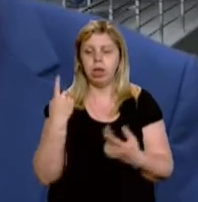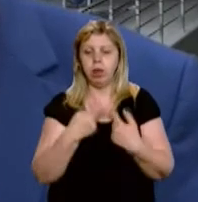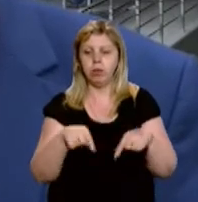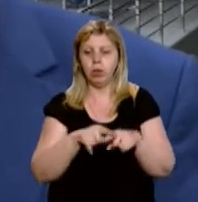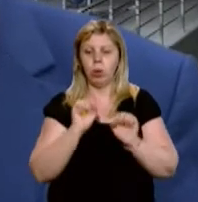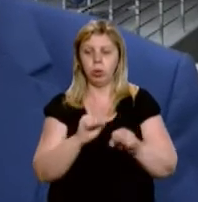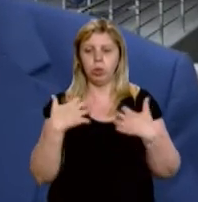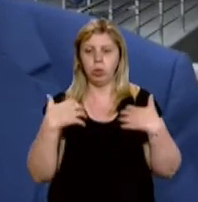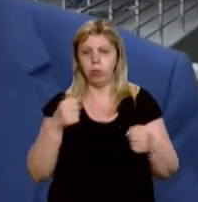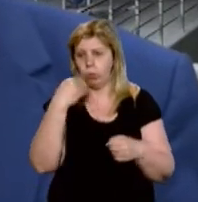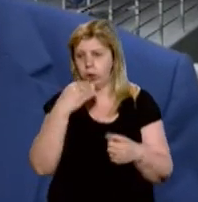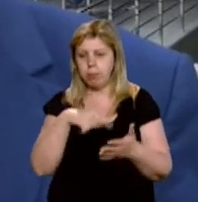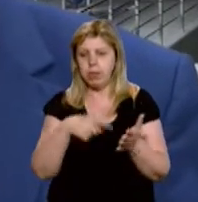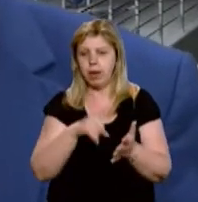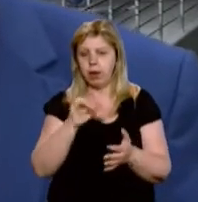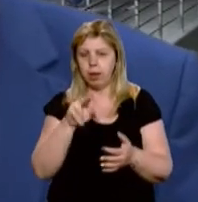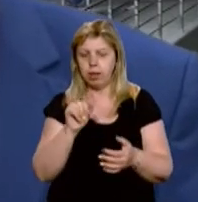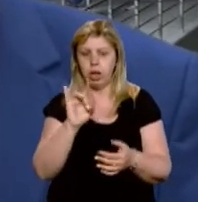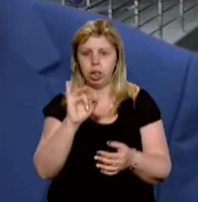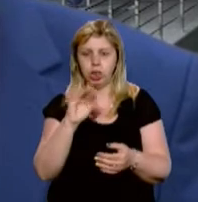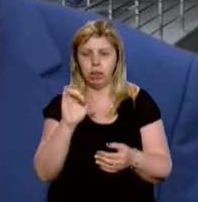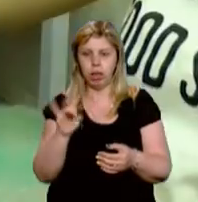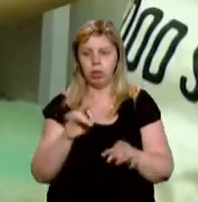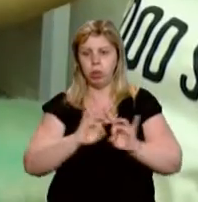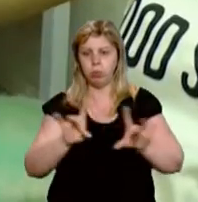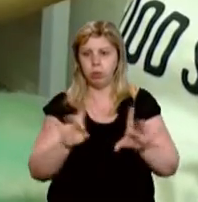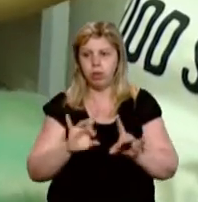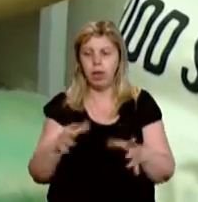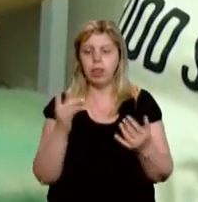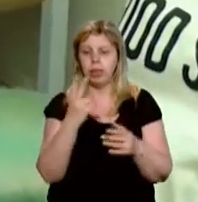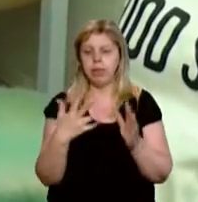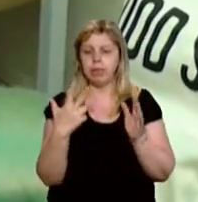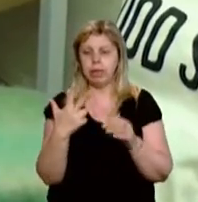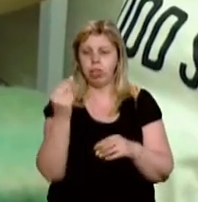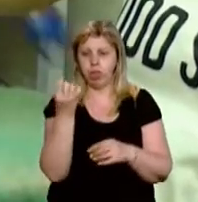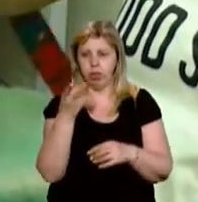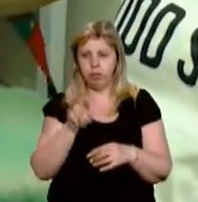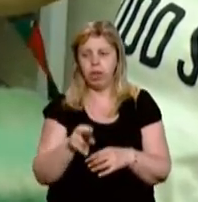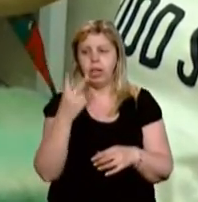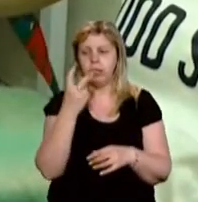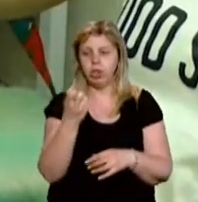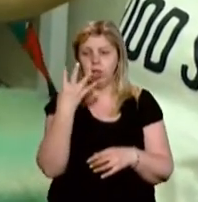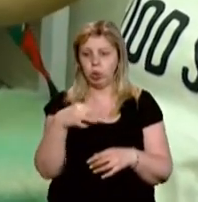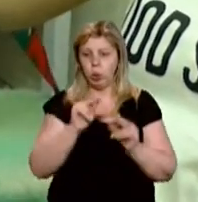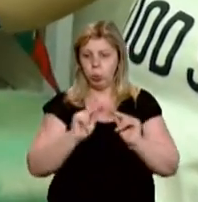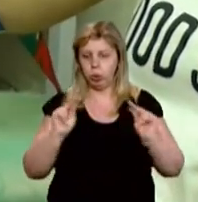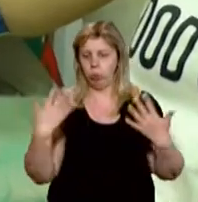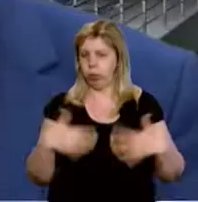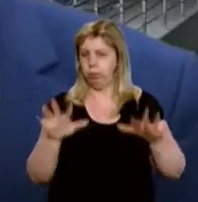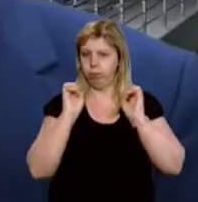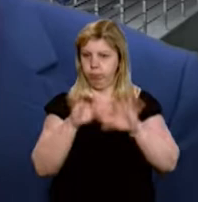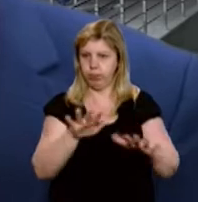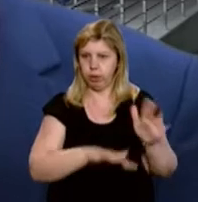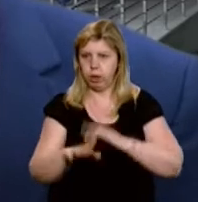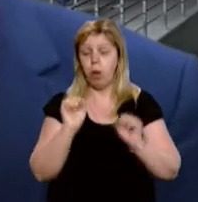відділу охорони здоров'я Ужгородської міської ради Василь Решетар розповів, станом на 23 червня 240 учителів протестовані.